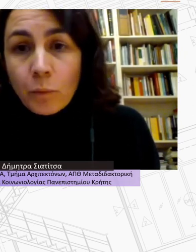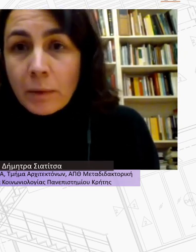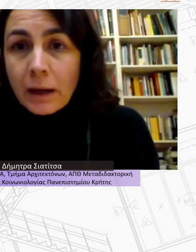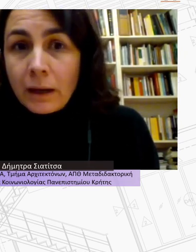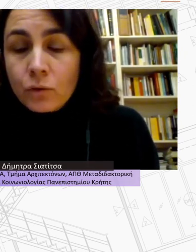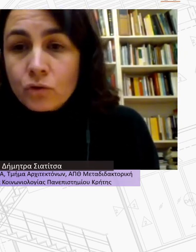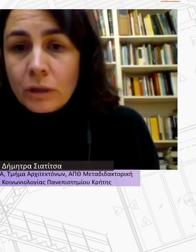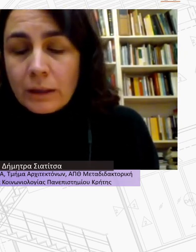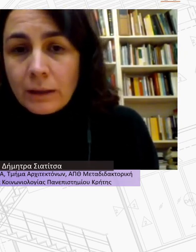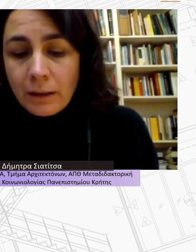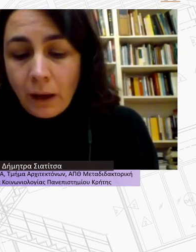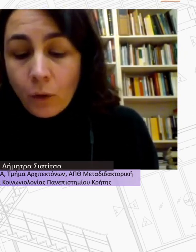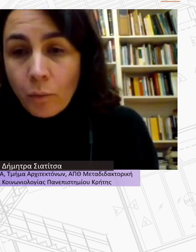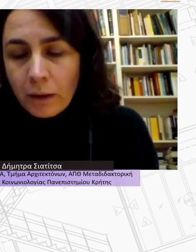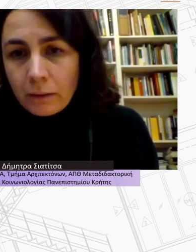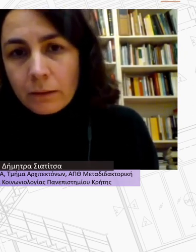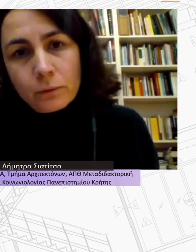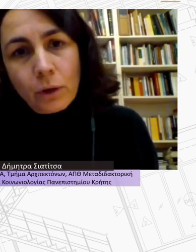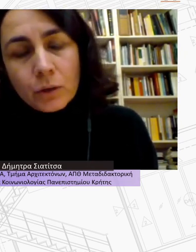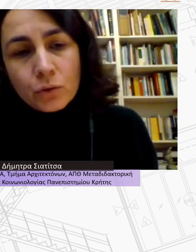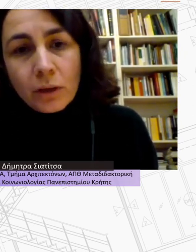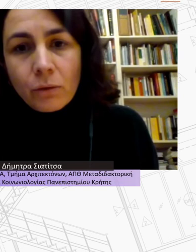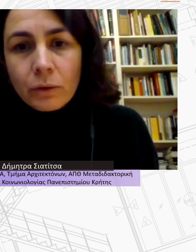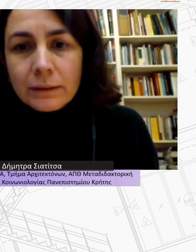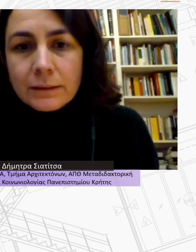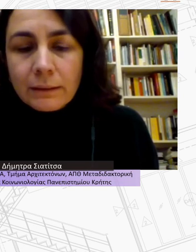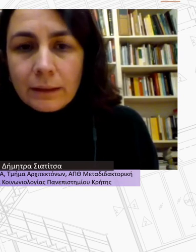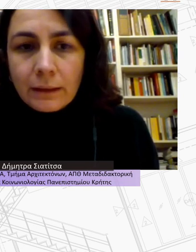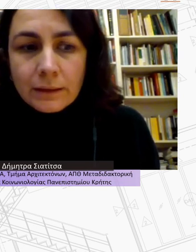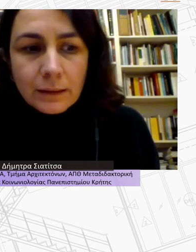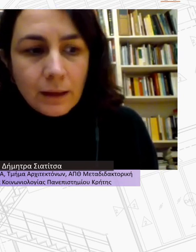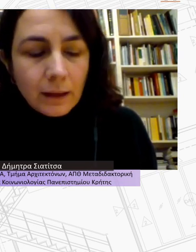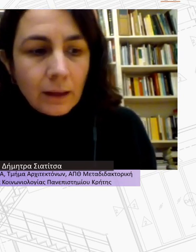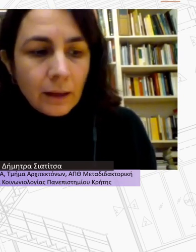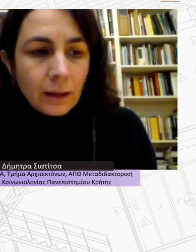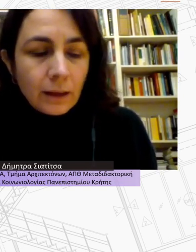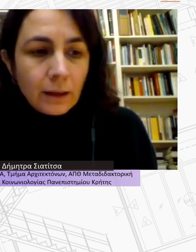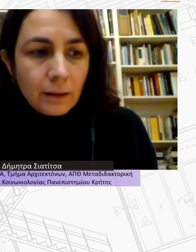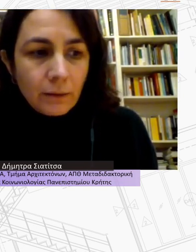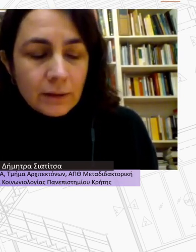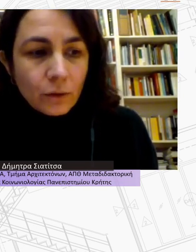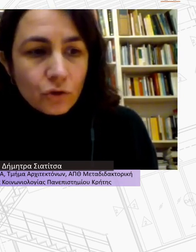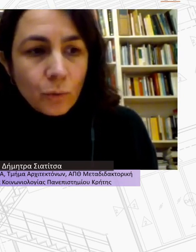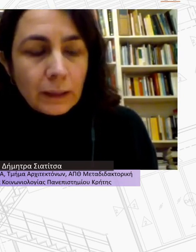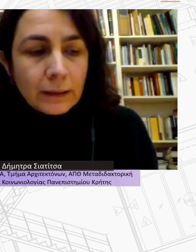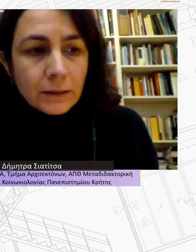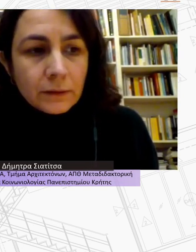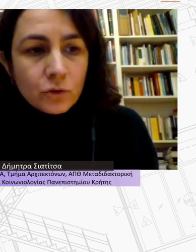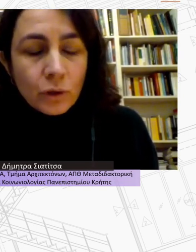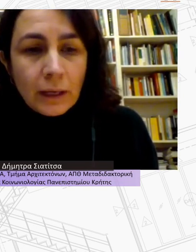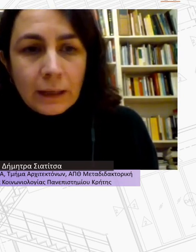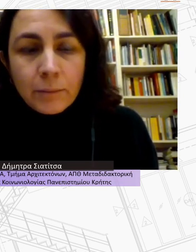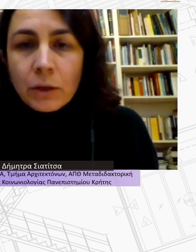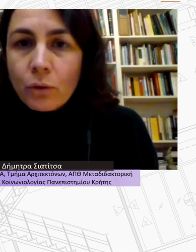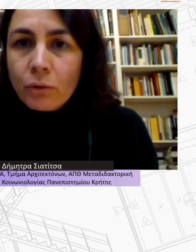που δεν έχουμε μεγάλους ακόμα τουλάχιστον ιδιοκτήτες κατοικίας και άρα βασικός συνομιλητής σε